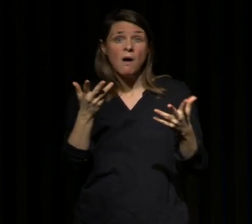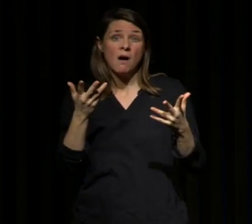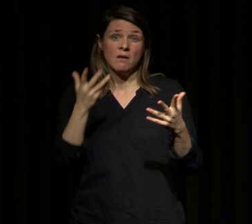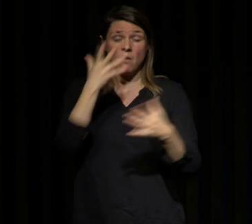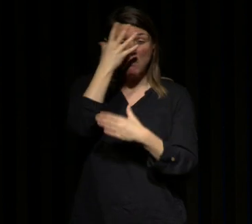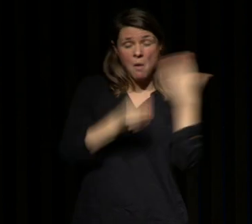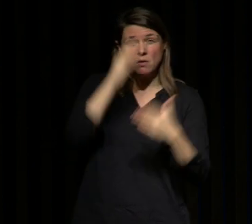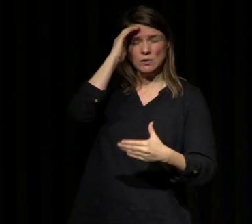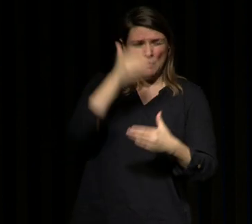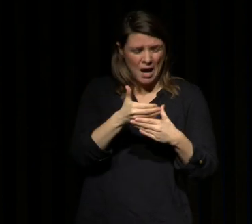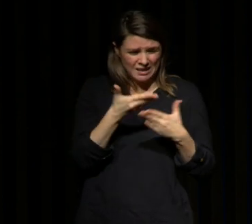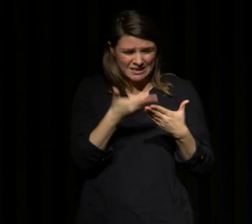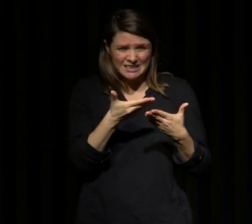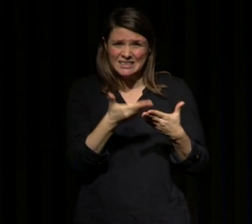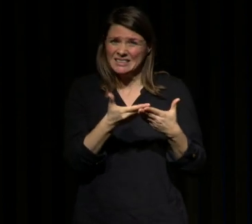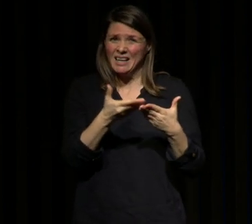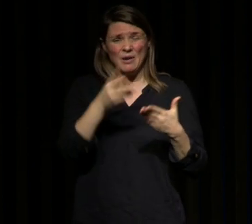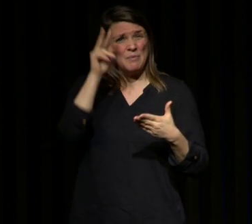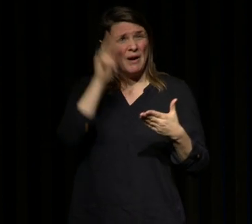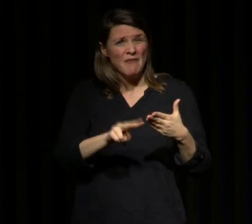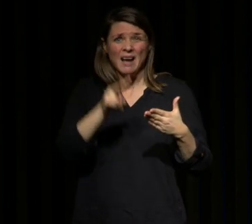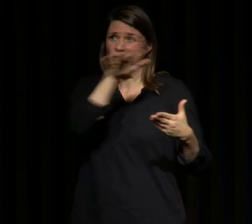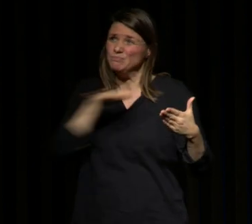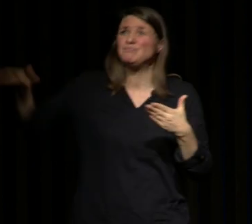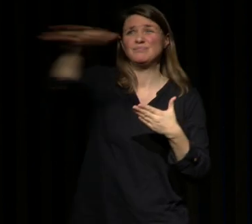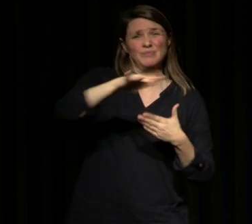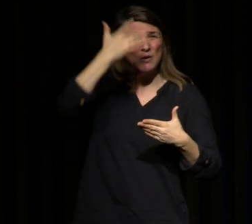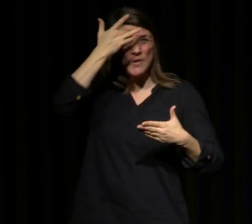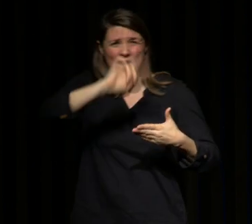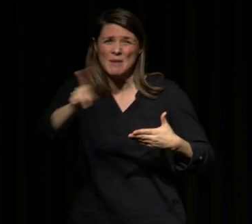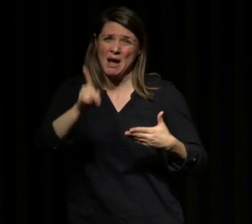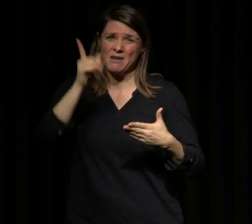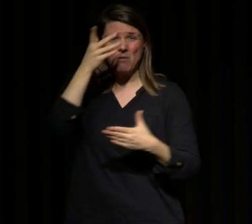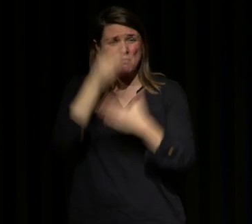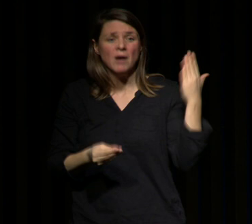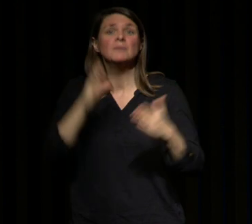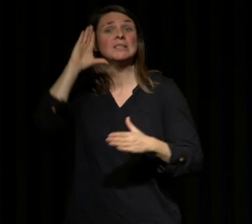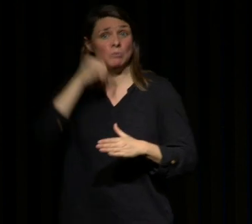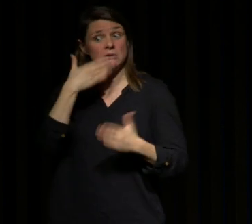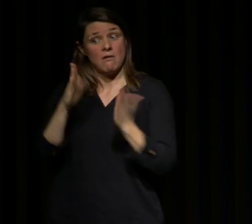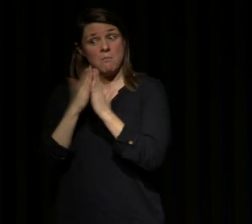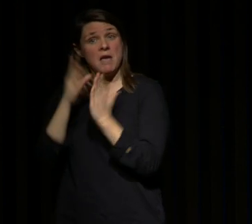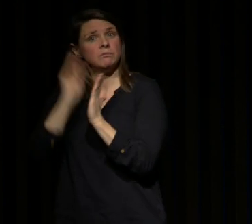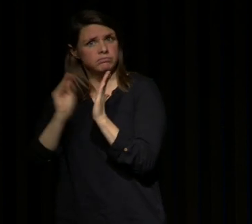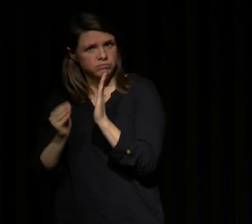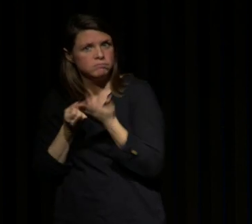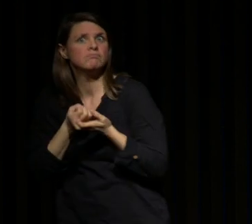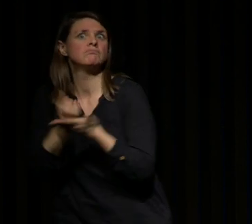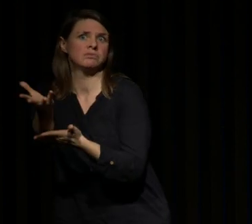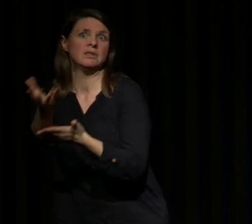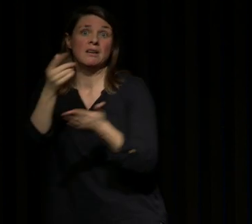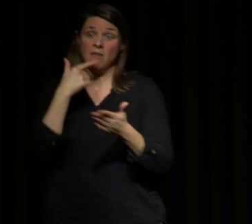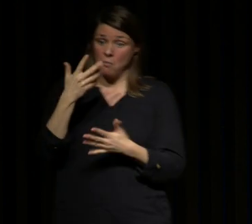dette de sommeil qui malheureusement sont très mal connus au sein du grand public c'est une des raisons pour lesquelles j'ai écrit antifatigue les français dorment actuellement